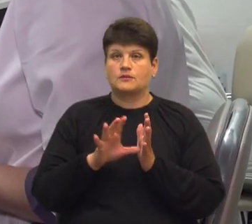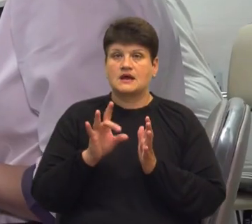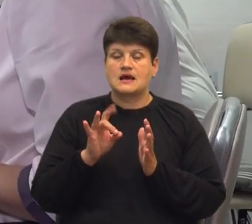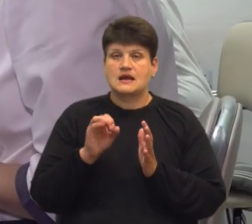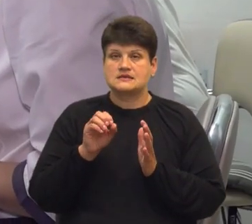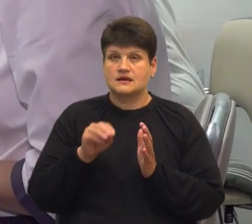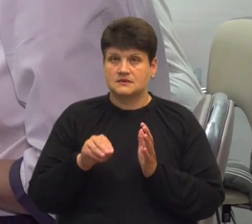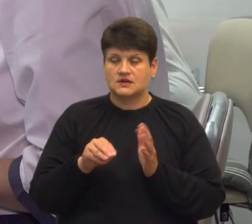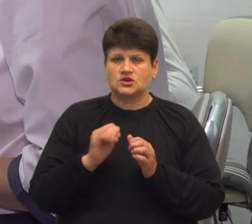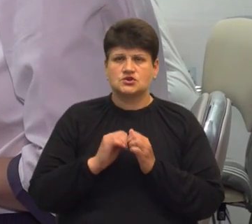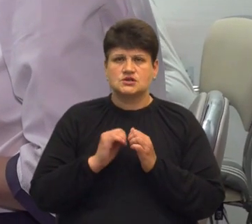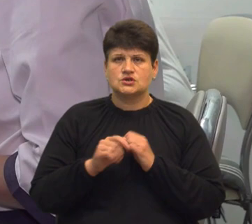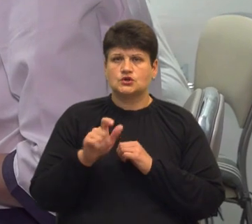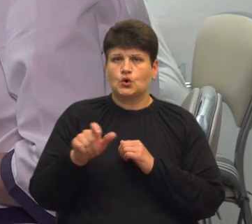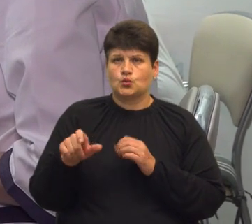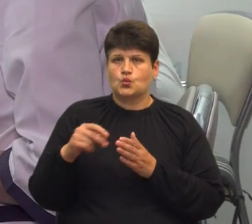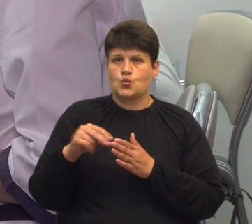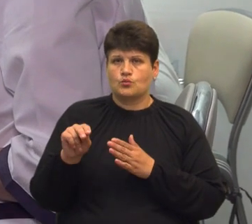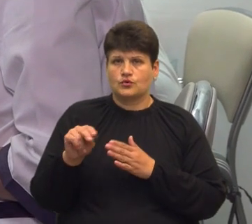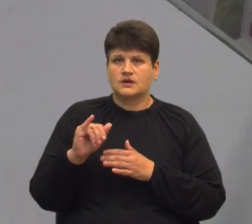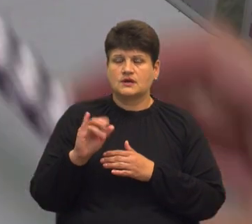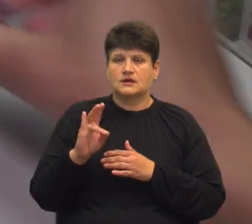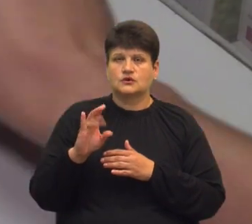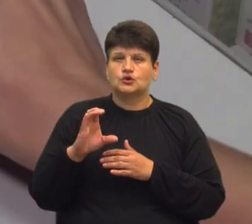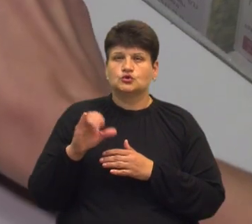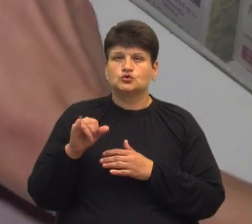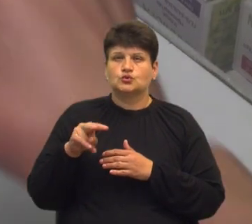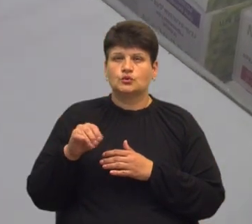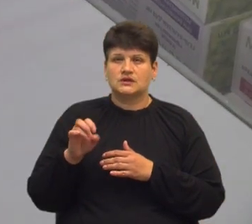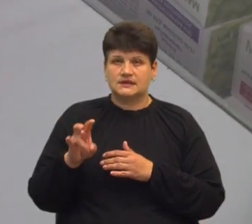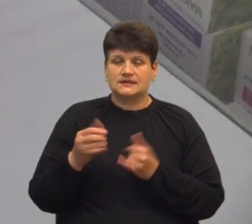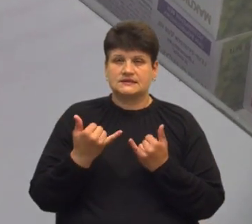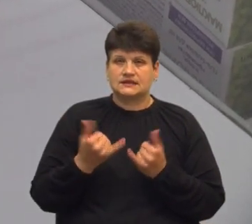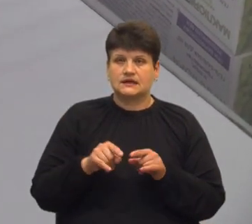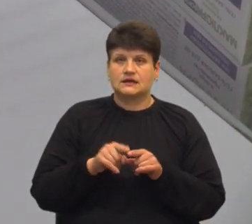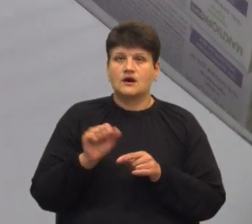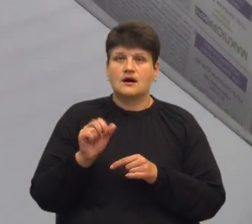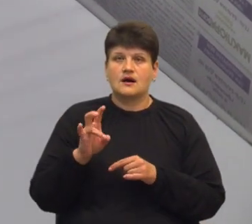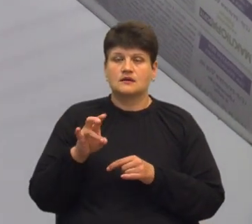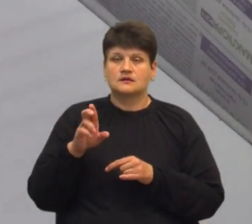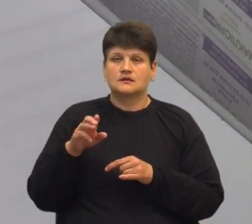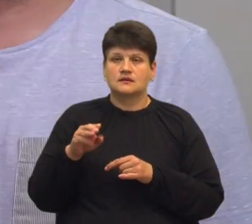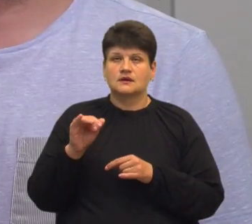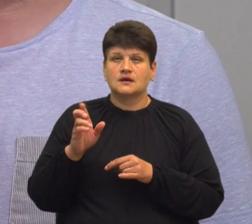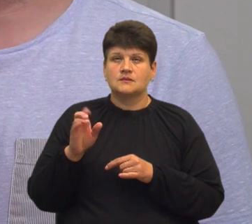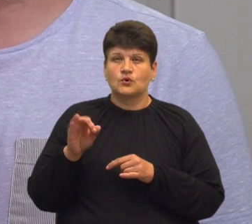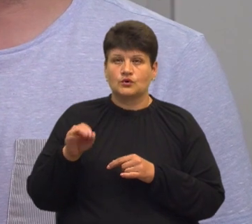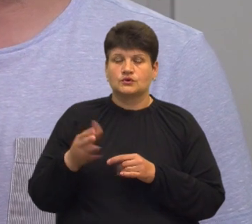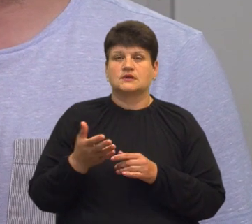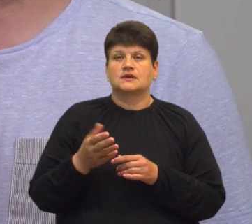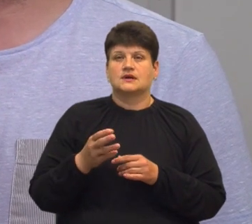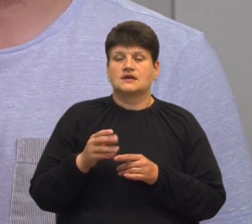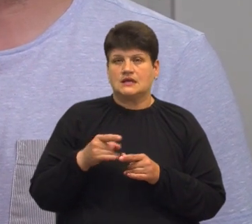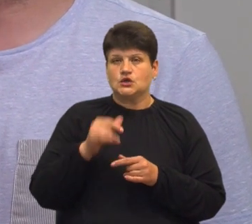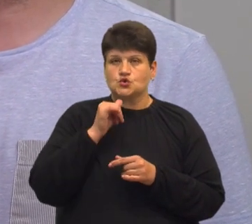Найчастіше люди купують інсулін по електронному рецепту. Зараз також антибіотики і цукровий діабет доступні. Щоб